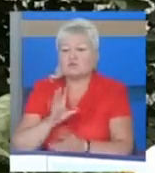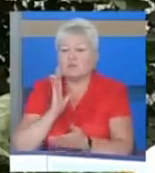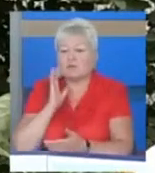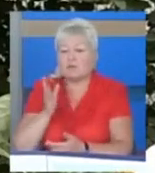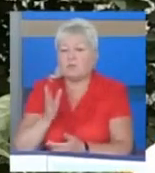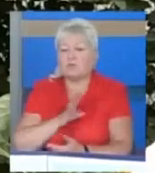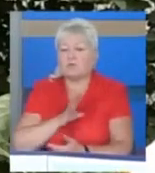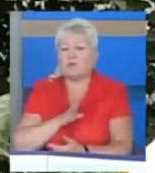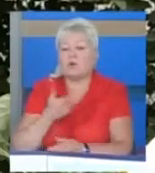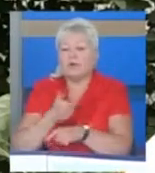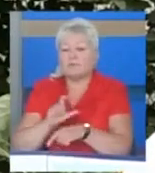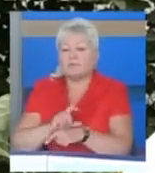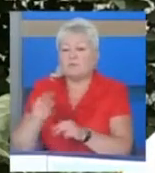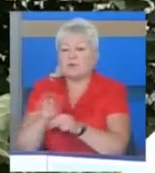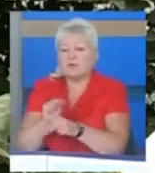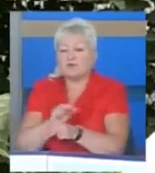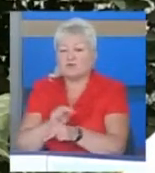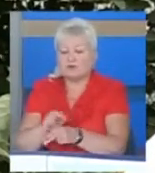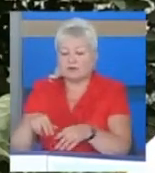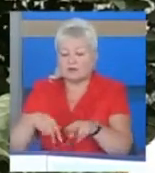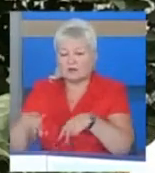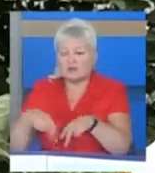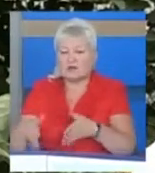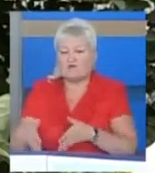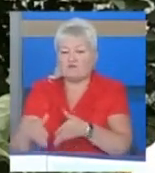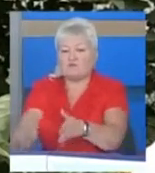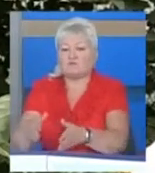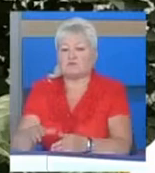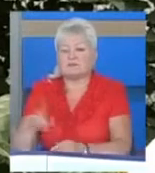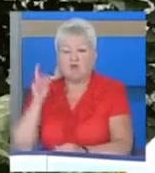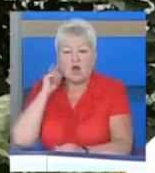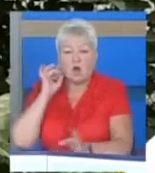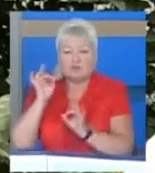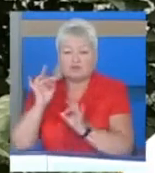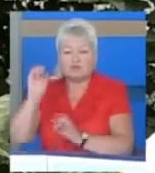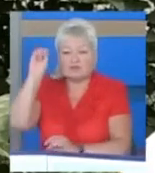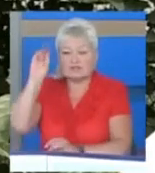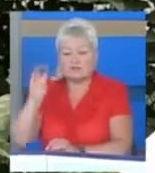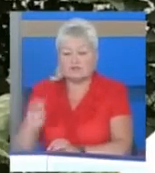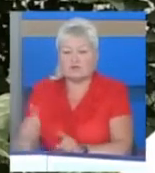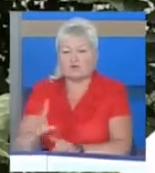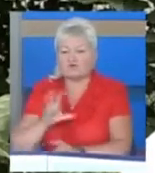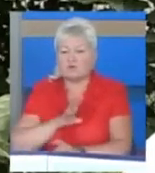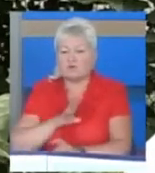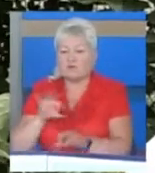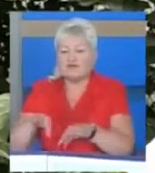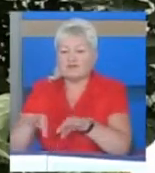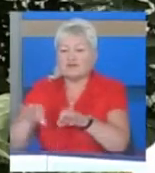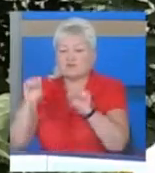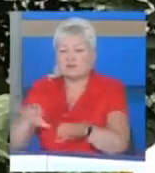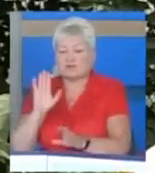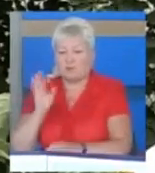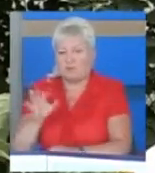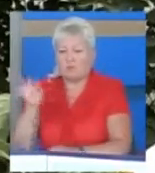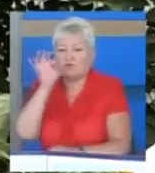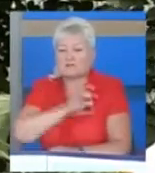тротуарів, вулиць. Чим побільше озвучених світлофорів, щоб був озвучений транспорт, щоб можна було користуватись ним